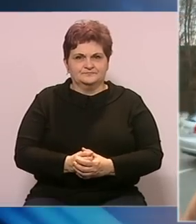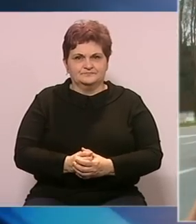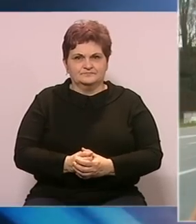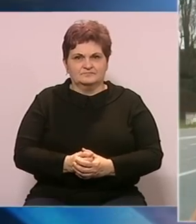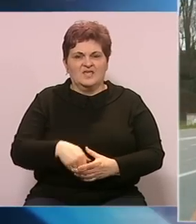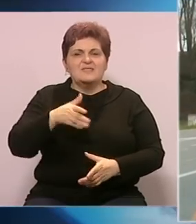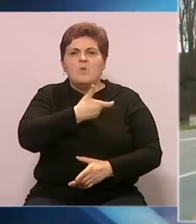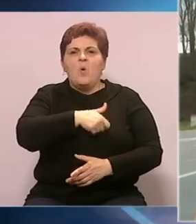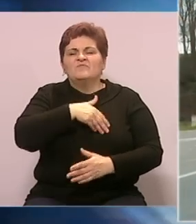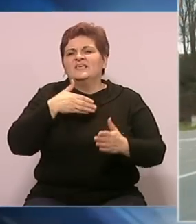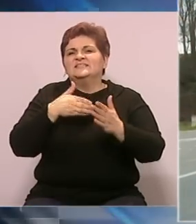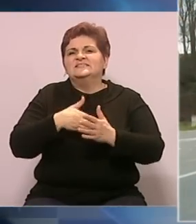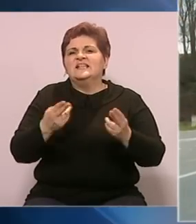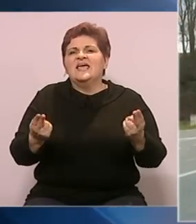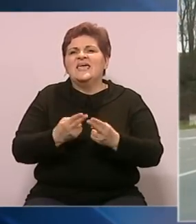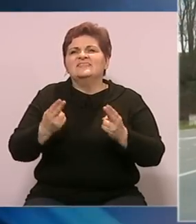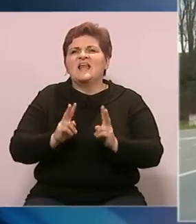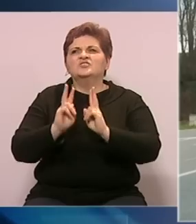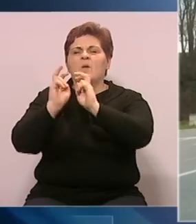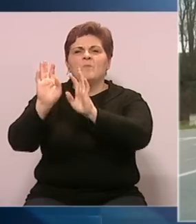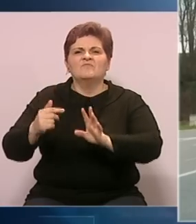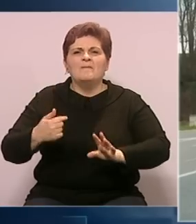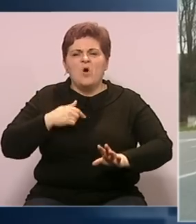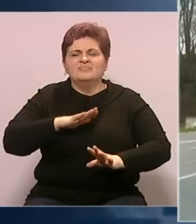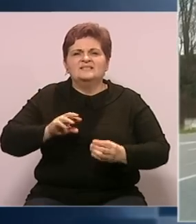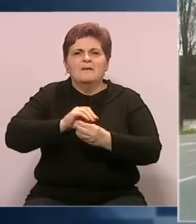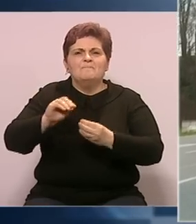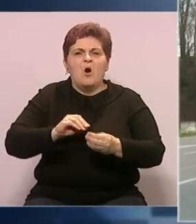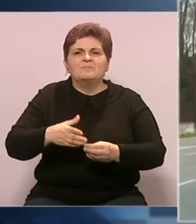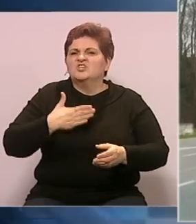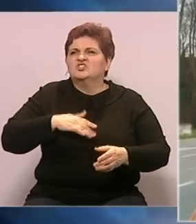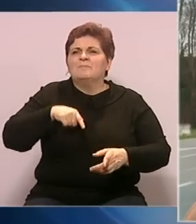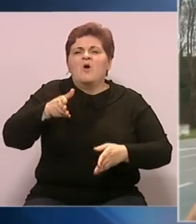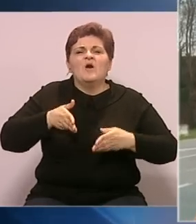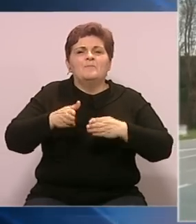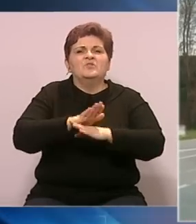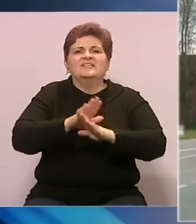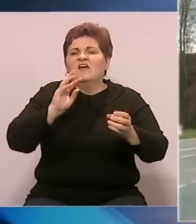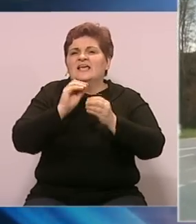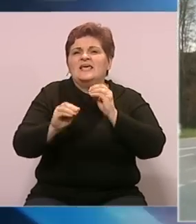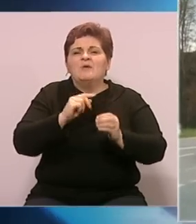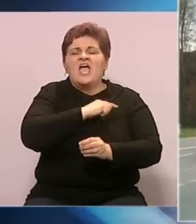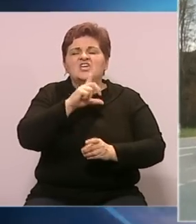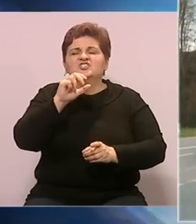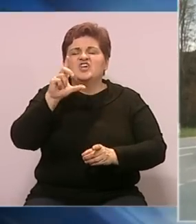Idemo u Hrvatsku stiljem da tražimo azil. Moje porodice, djece, odlučili smo da idemo na ovaj put zbog velikih problema u Čečeniji. Svi koji dolazimo iz